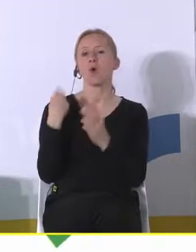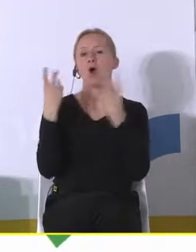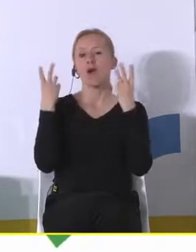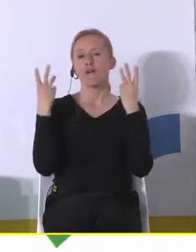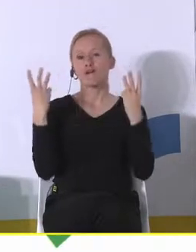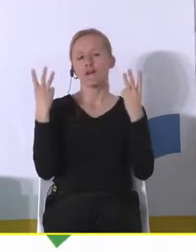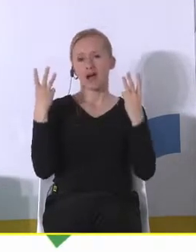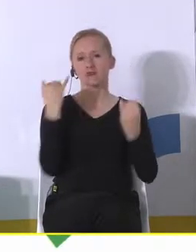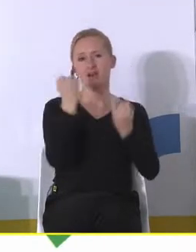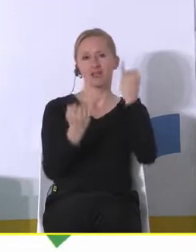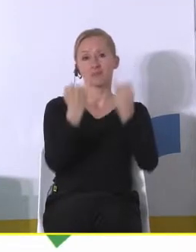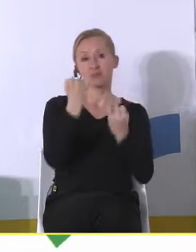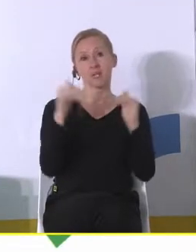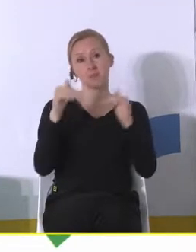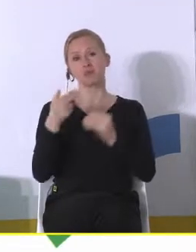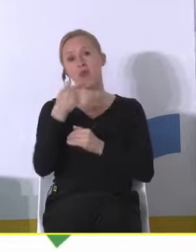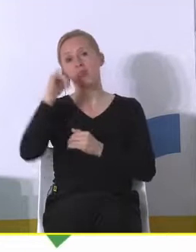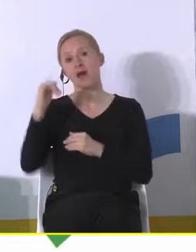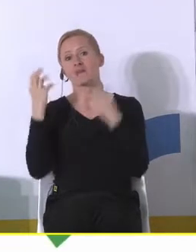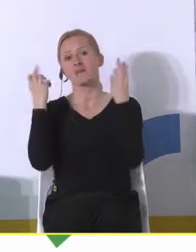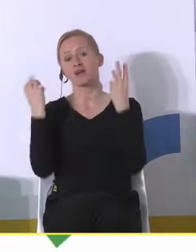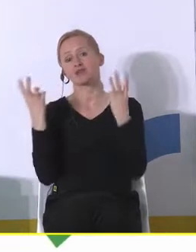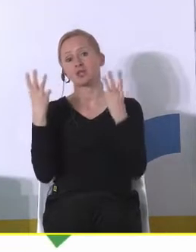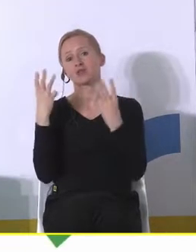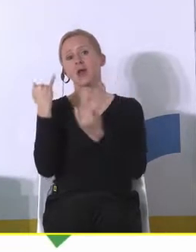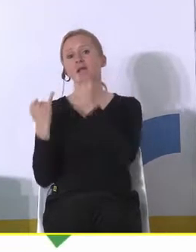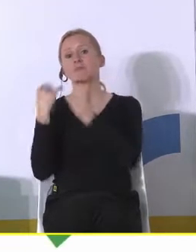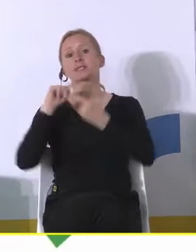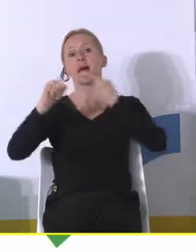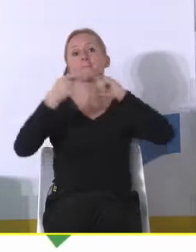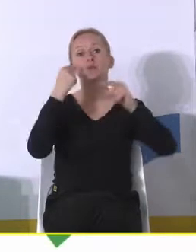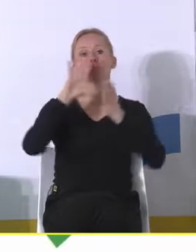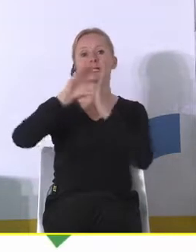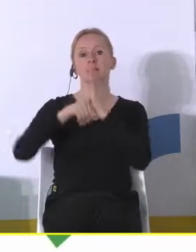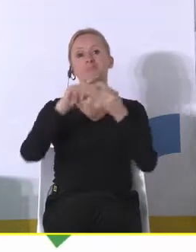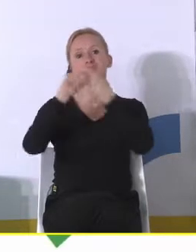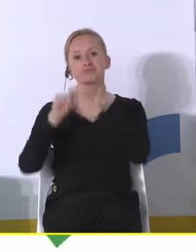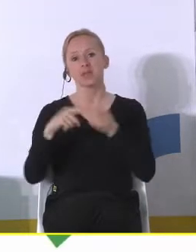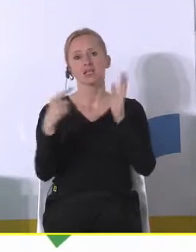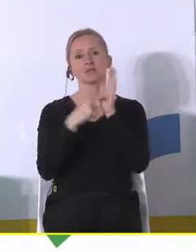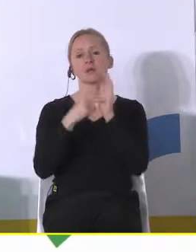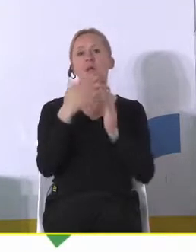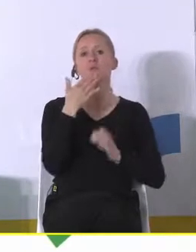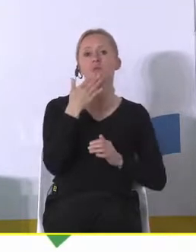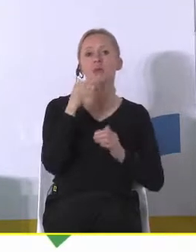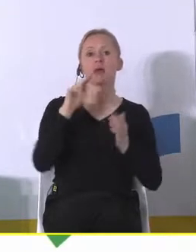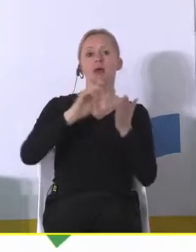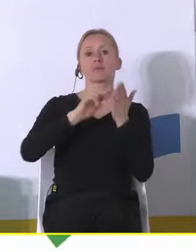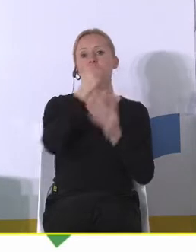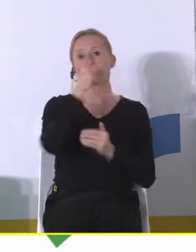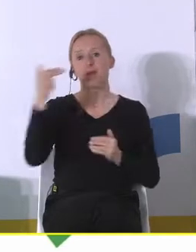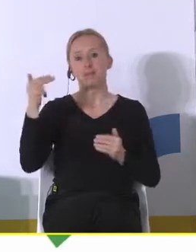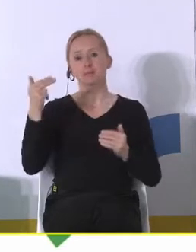najważniejszych imprez, o ile nie najważniejszą, związaną z polityką miejską, żeby właśnie omówić temat demografii.